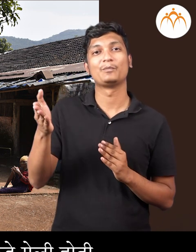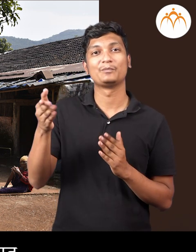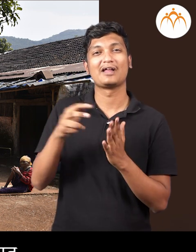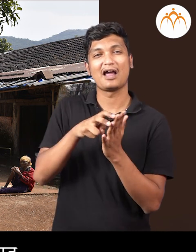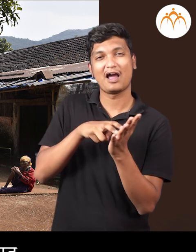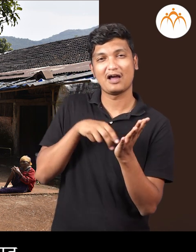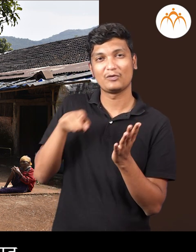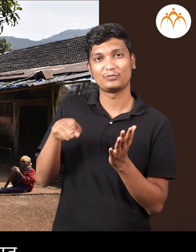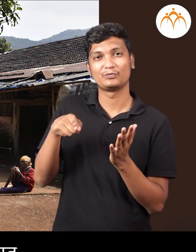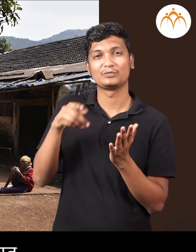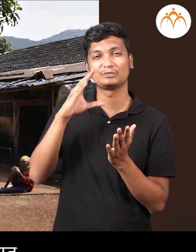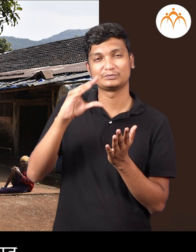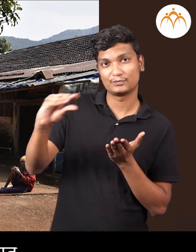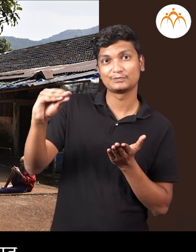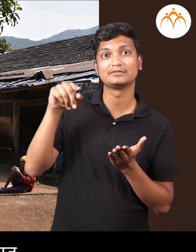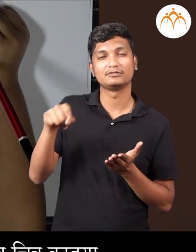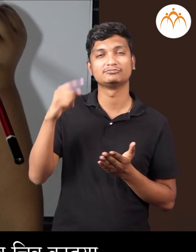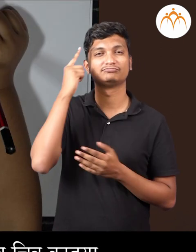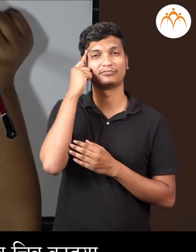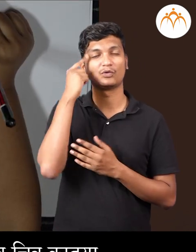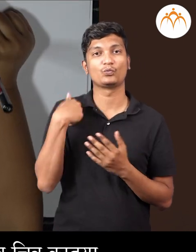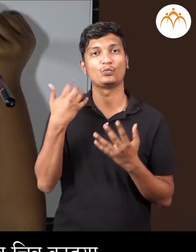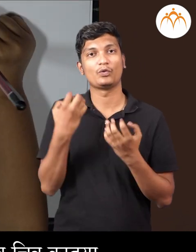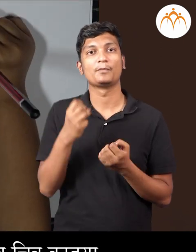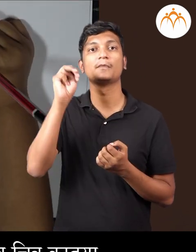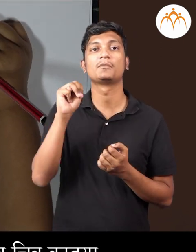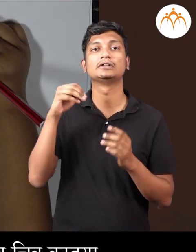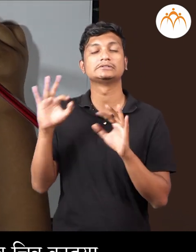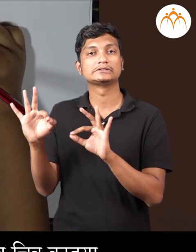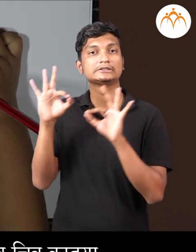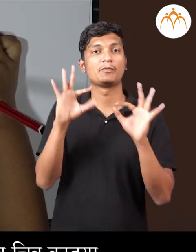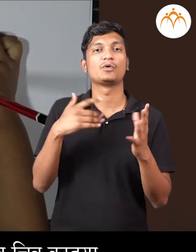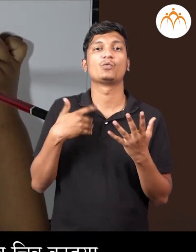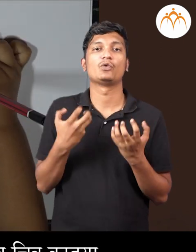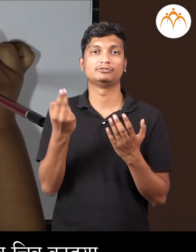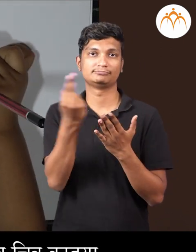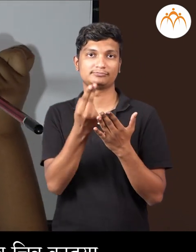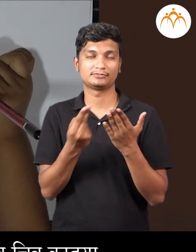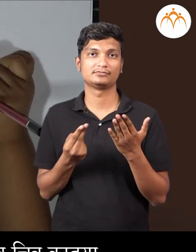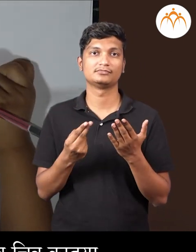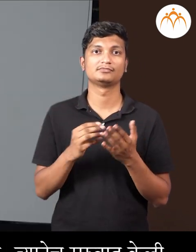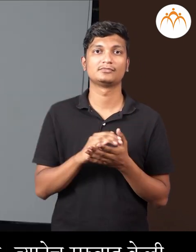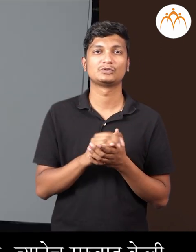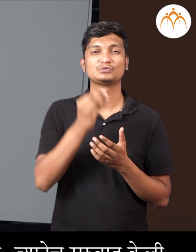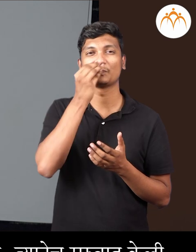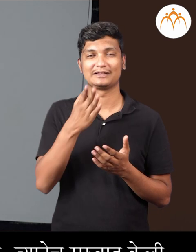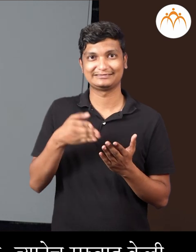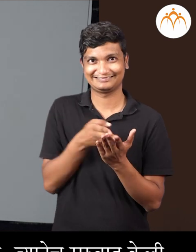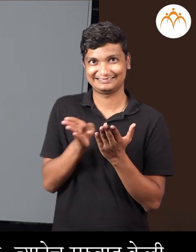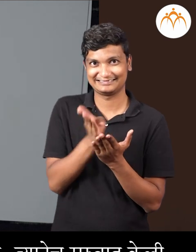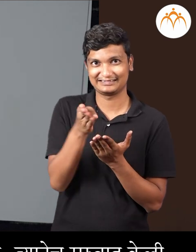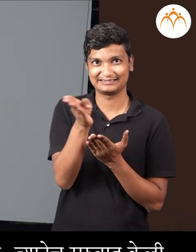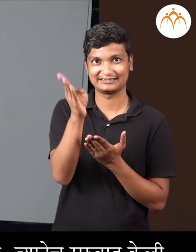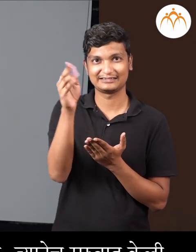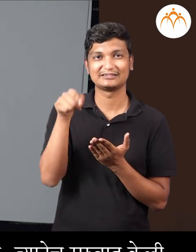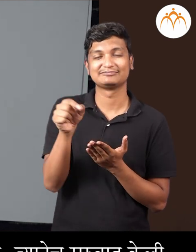एका छोट्यास्या खेड़यात तिने विचार केला क्या आपण त्याचे चित्र काड़ुया नागमोडी रस्ता